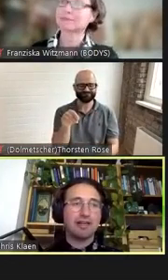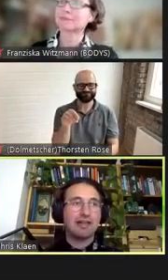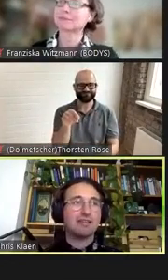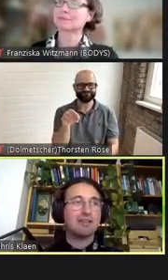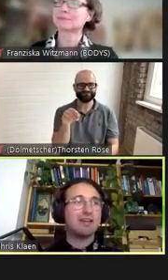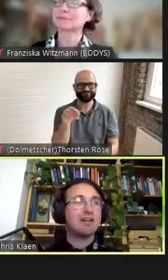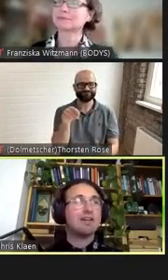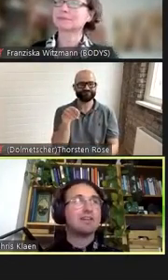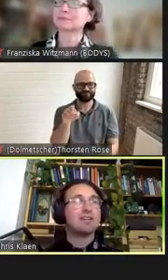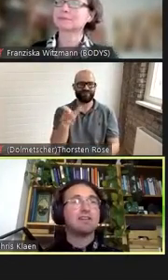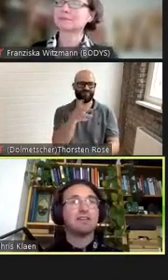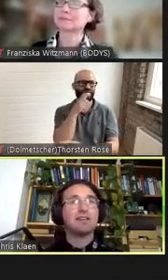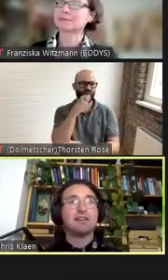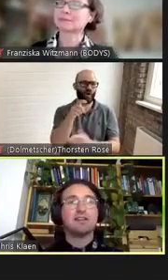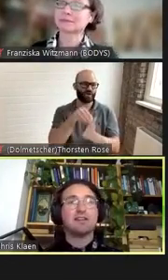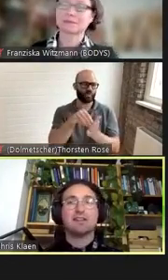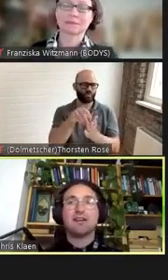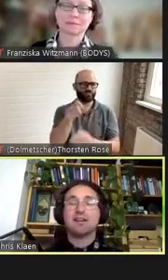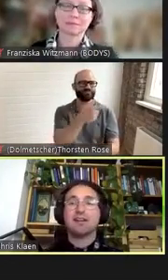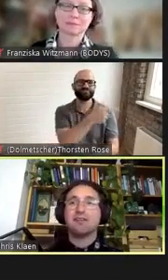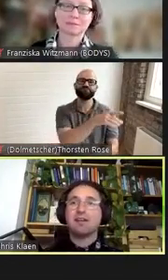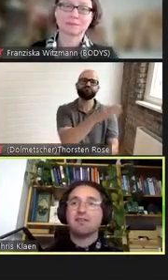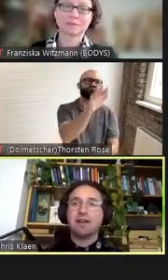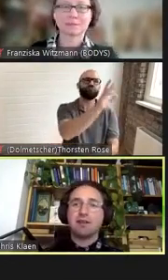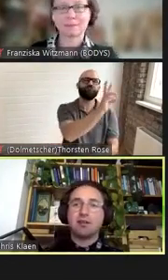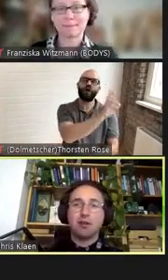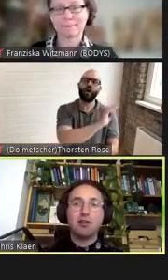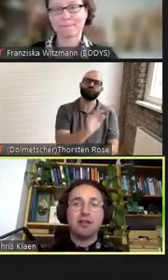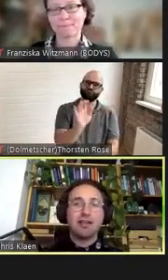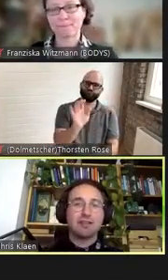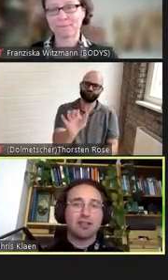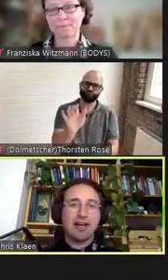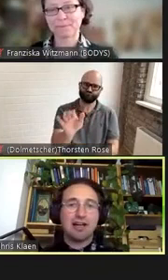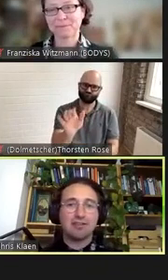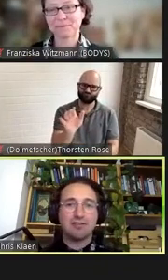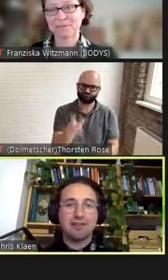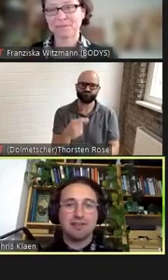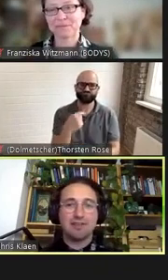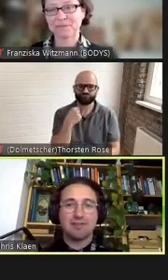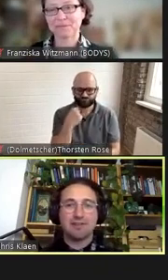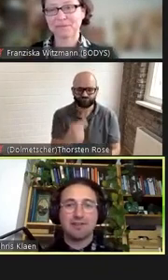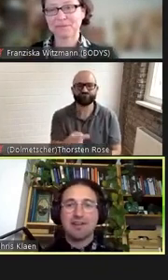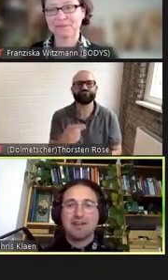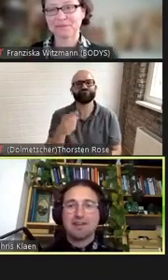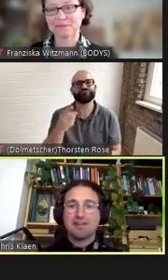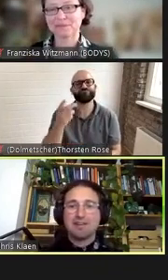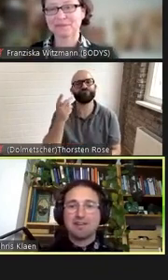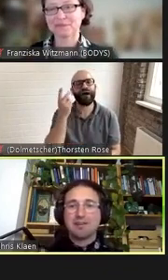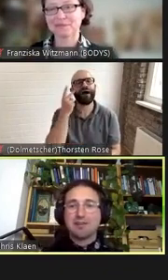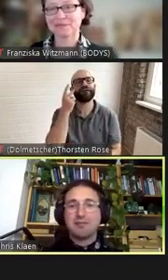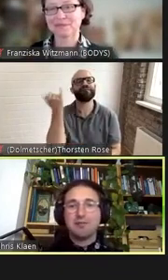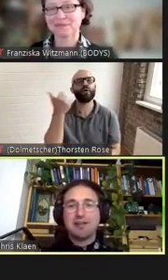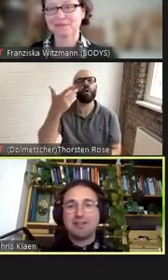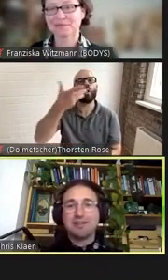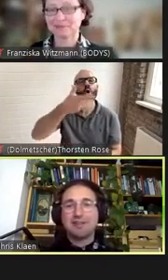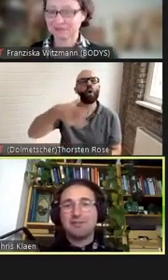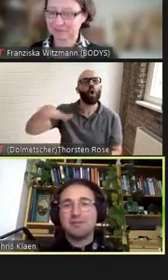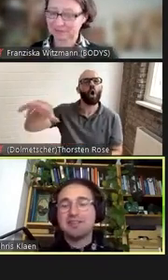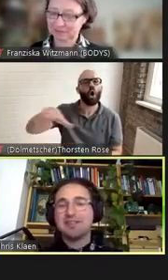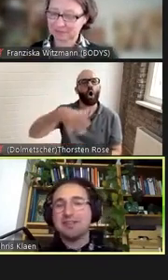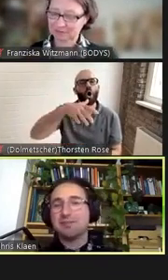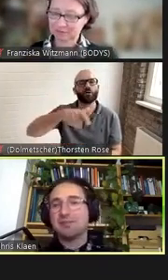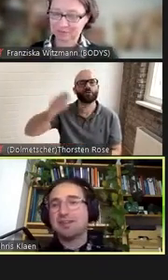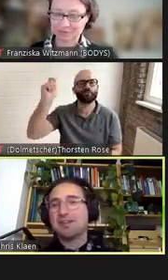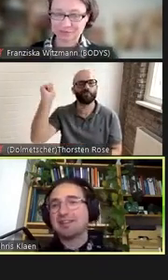auf eine Art die sie erinnert daran wie eine Glocke angeschlagen wird und dass sie dann das Gefühl hatte